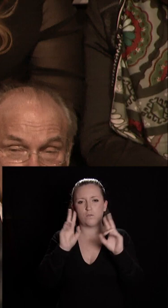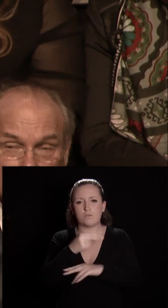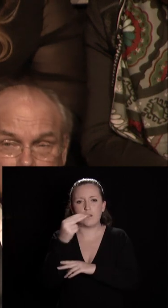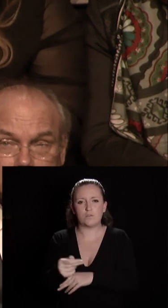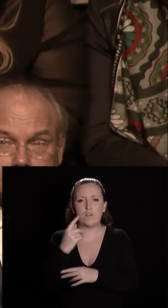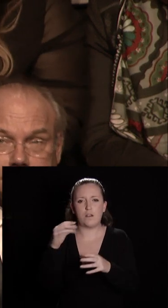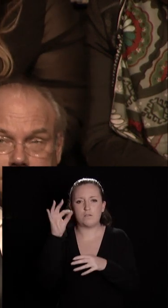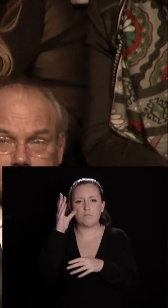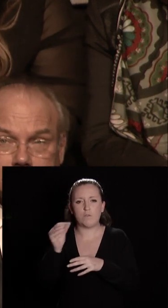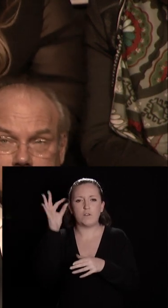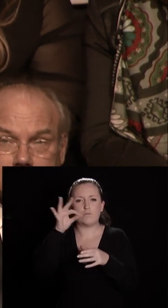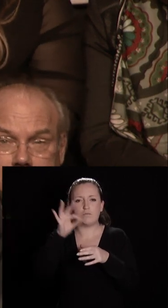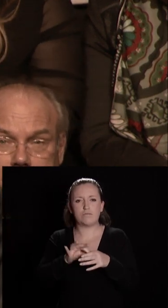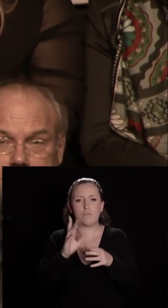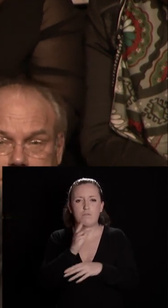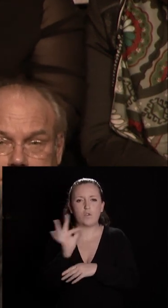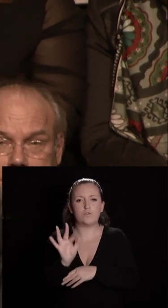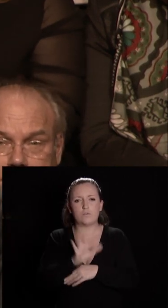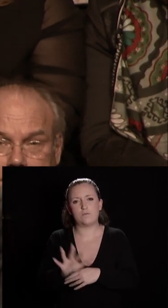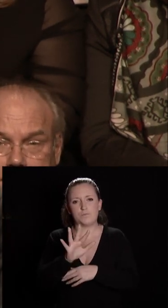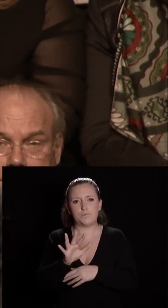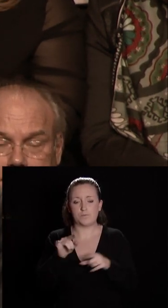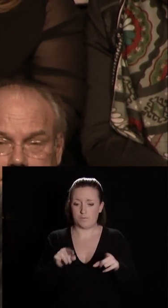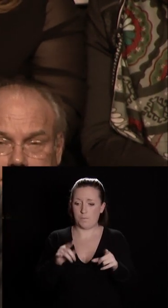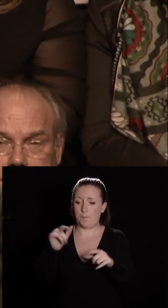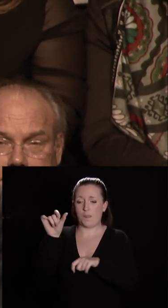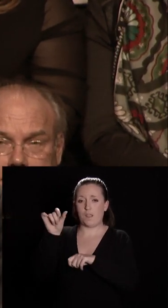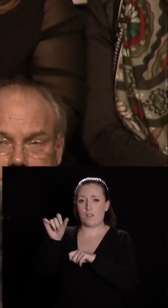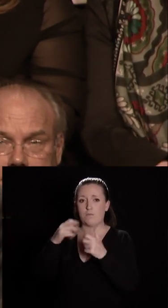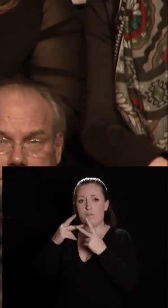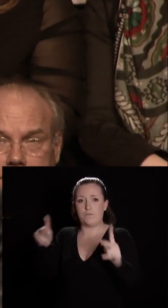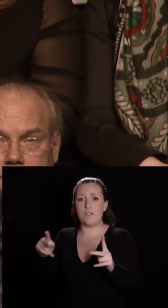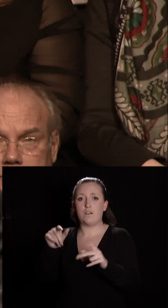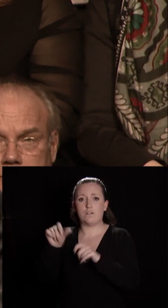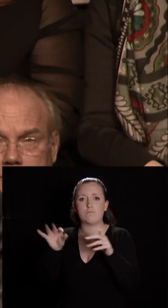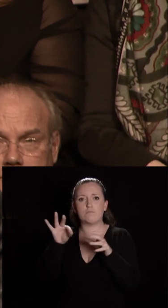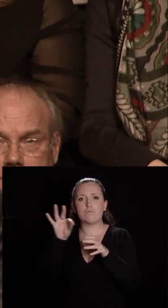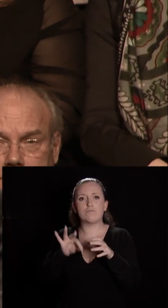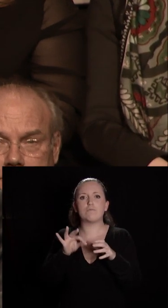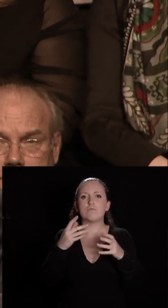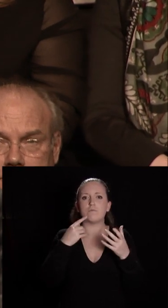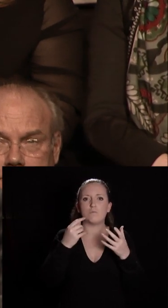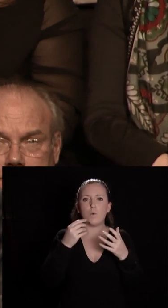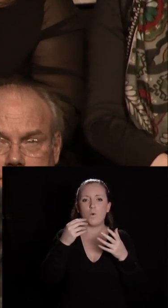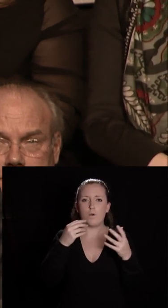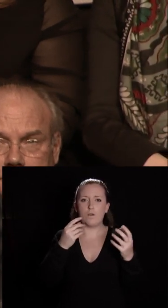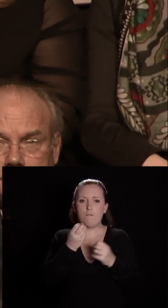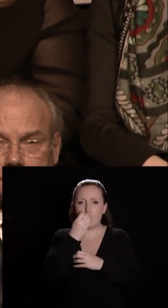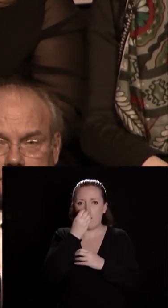C'est bien, non ? La démarche de Dijon en faveur des insectes pollinisateurs est aussi unanimement saluée.